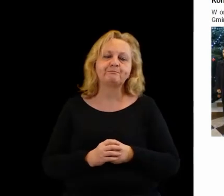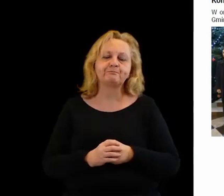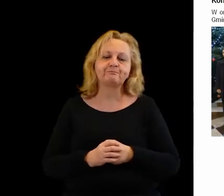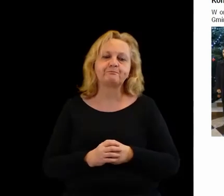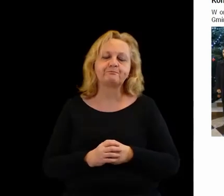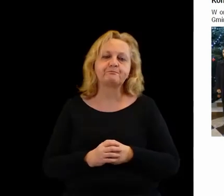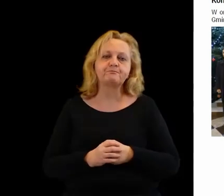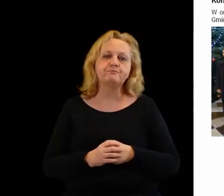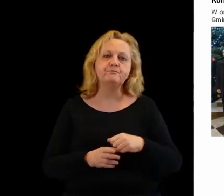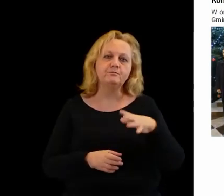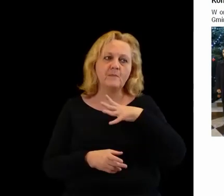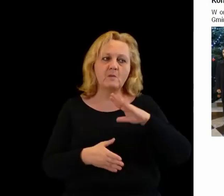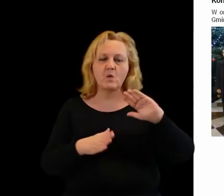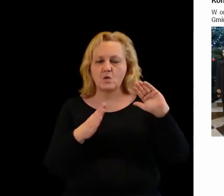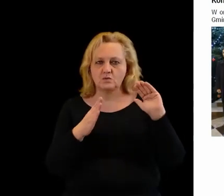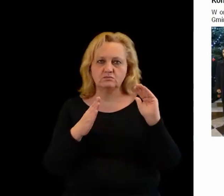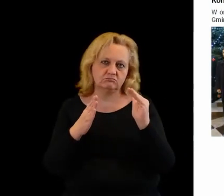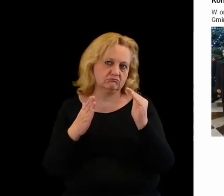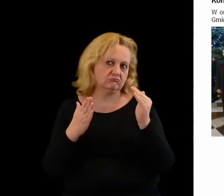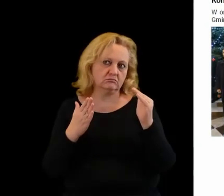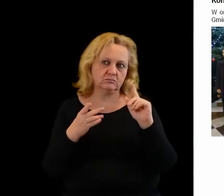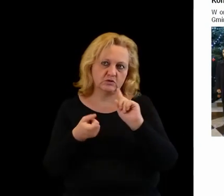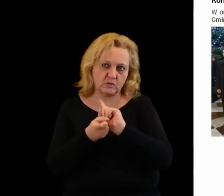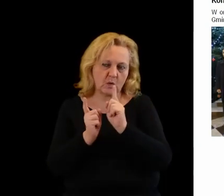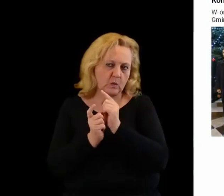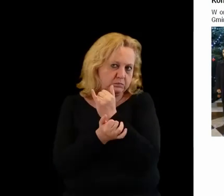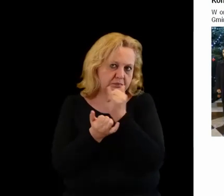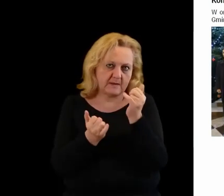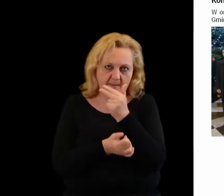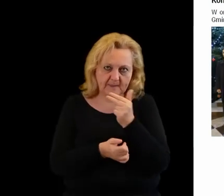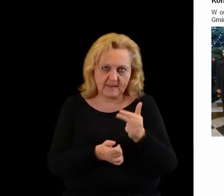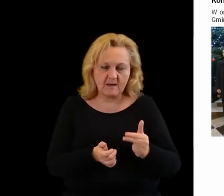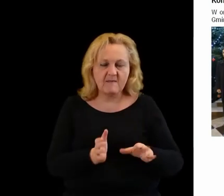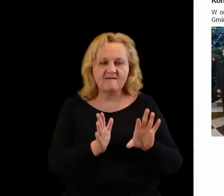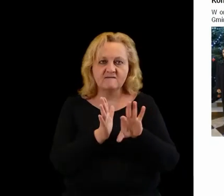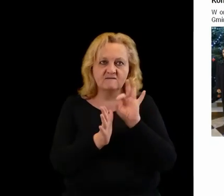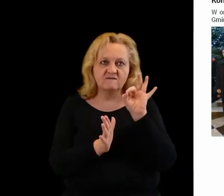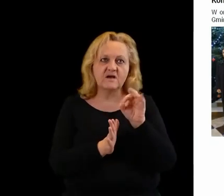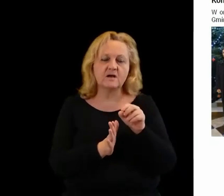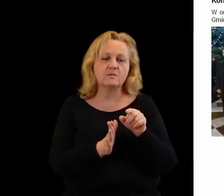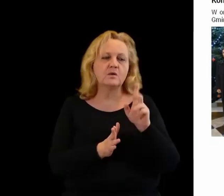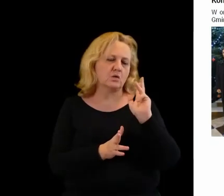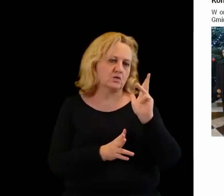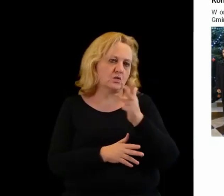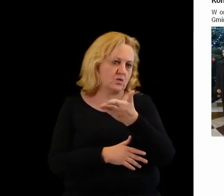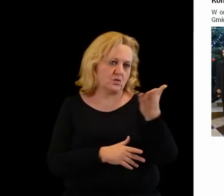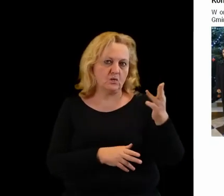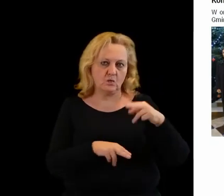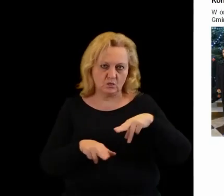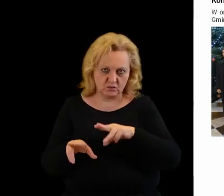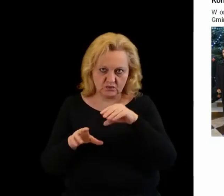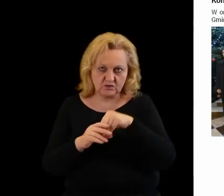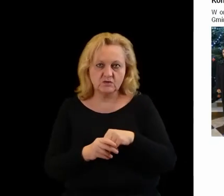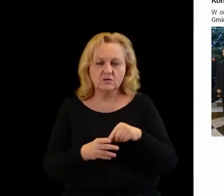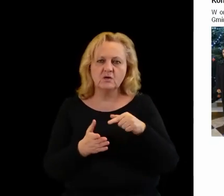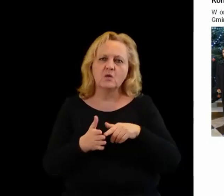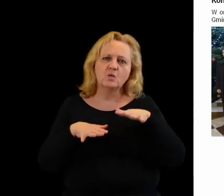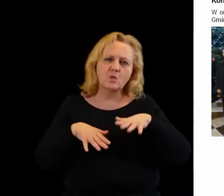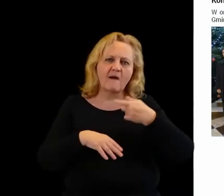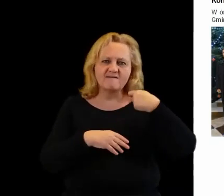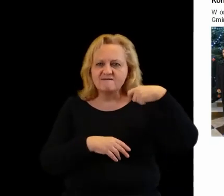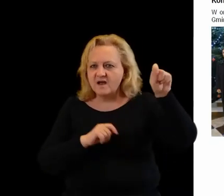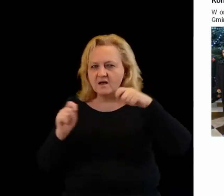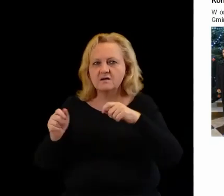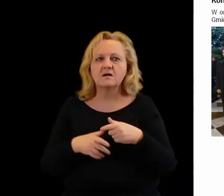Spotkania o różnej tematyce wybranej przez uczestników. To wiele wyjazdów.